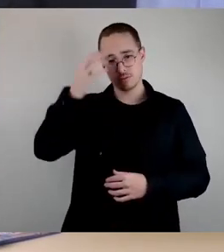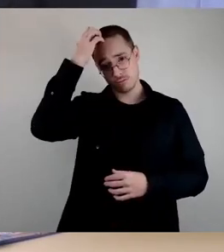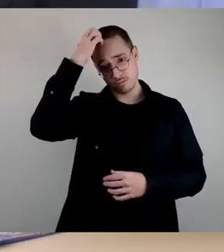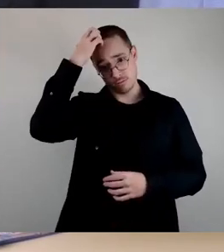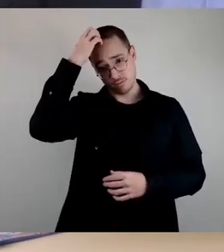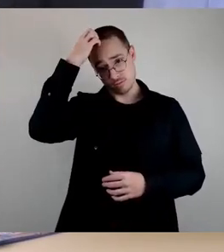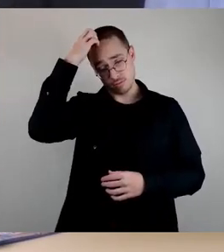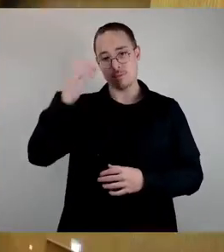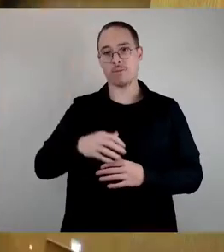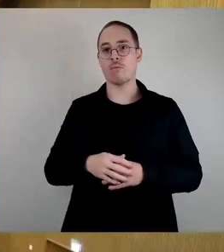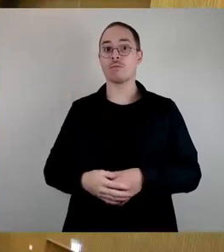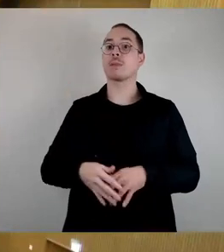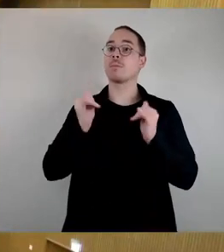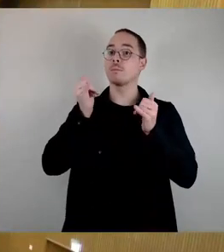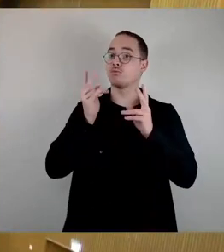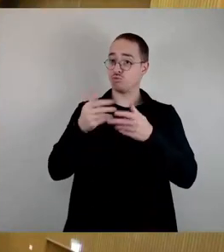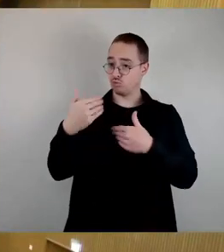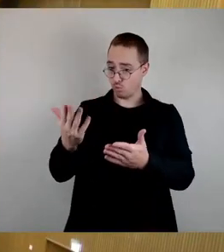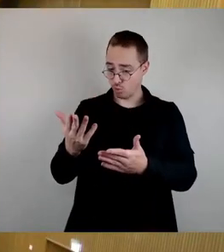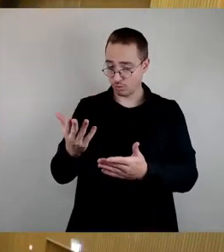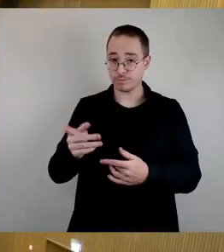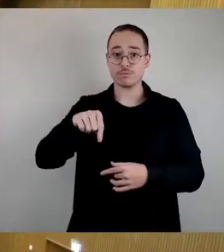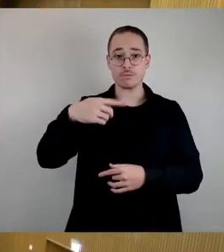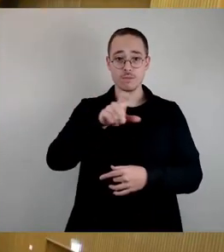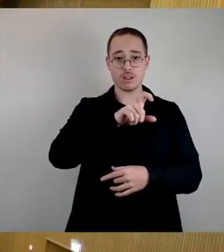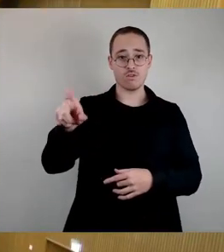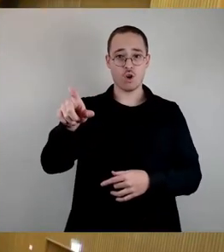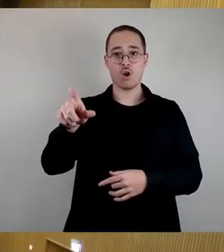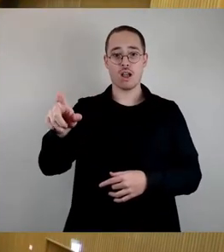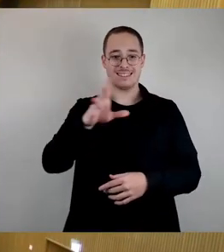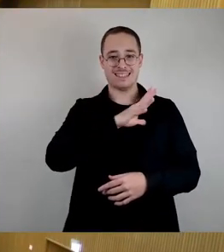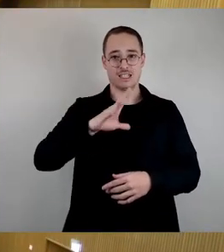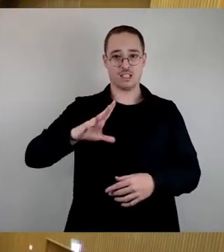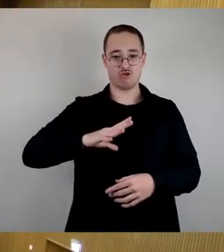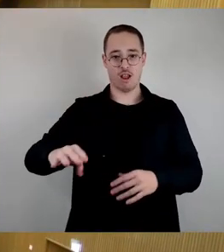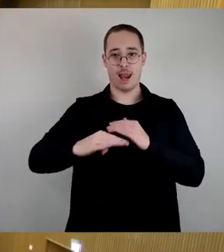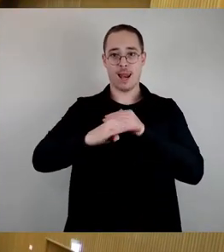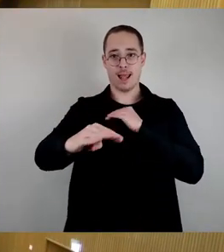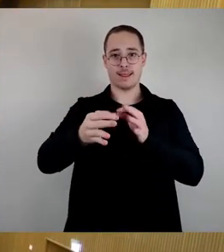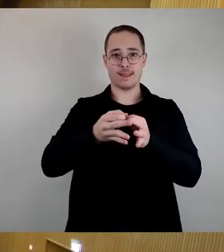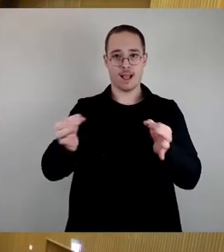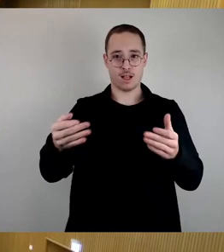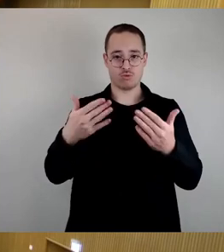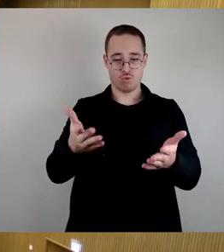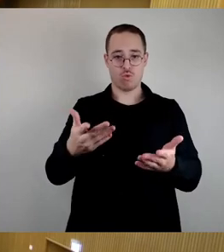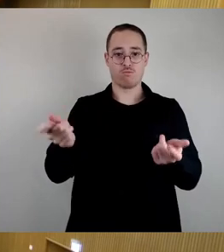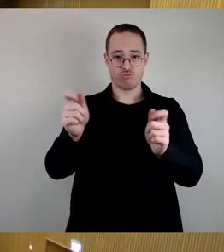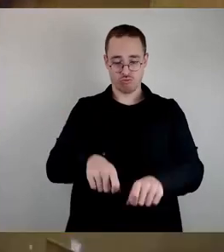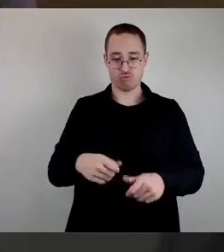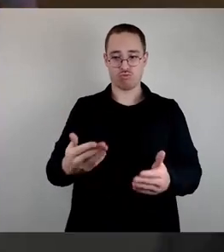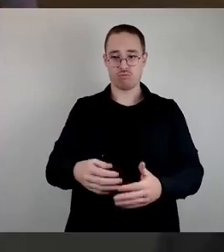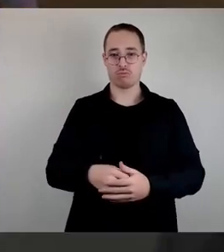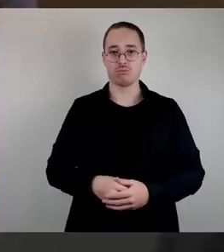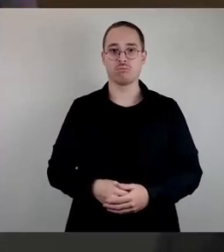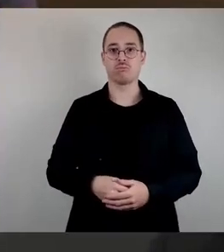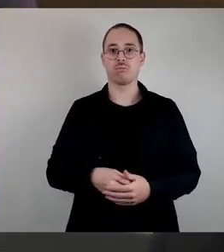Ja, es ist richtig ausgeführt. Das wird nächste Woche im Sächsischen Landtag beschlossen werden und es gab ja schon mehrere Bekundungen auch des Stadtrates.